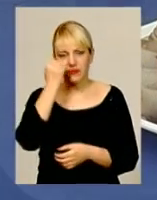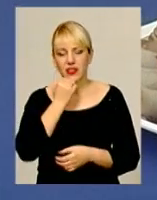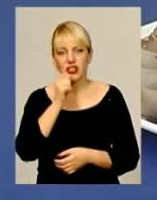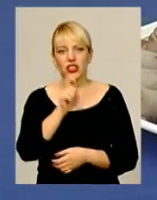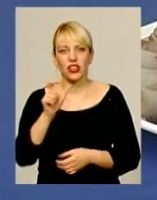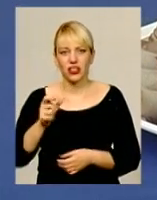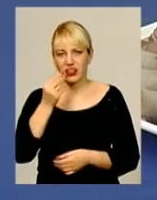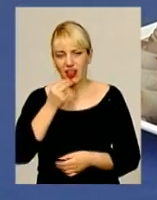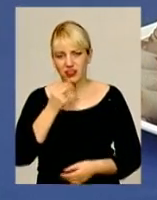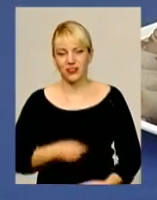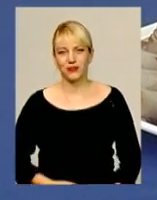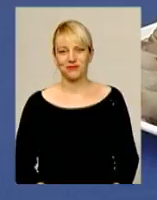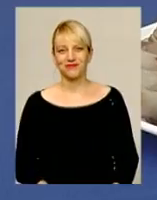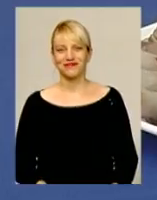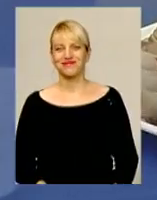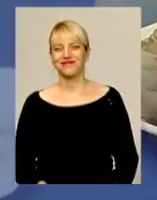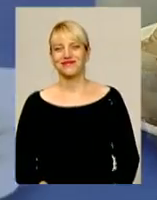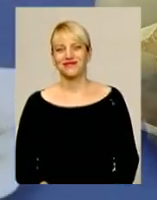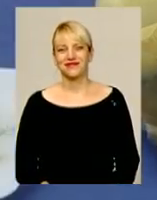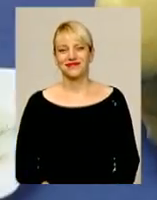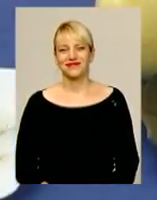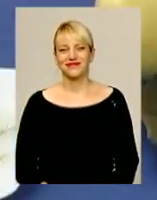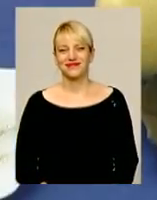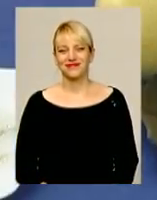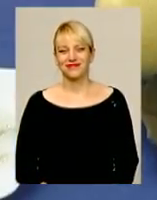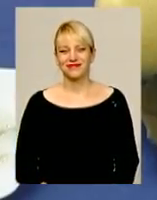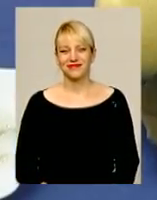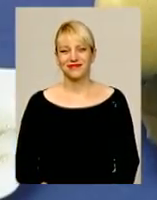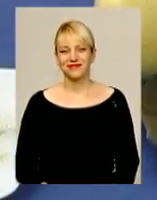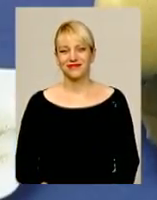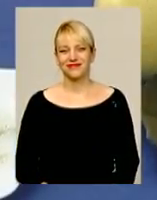клієнтів. Надія Куриляк, Юрій Чорний для інформаційного випуску.